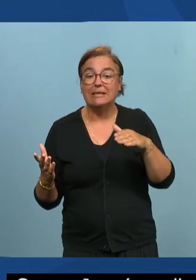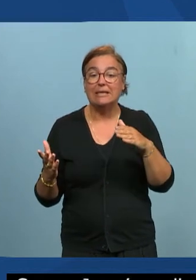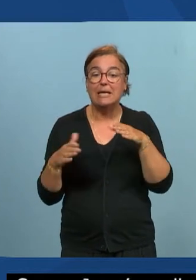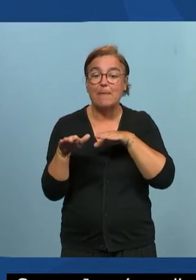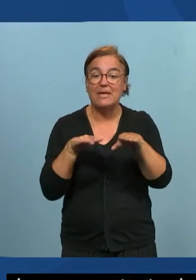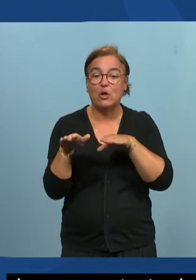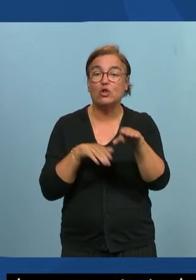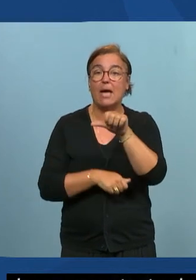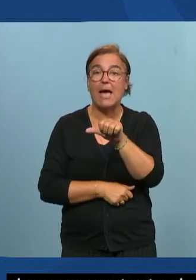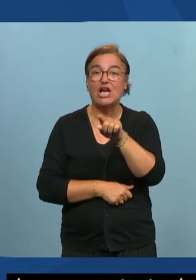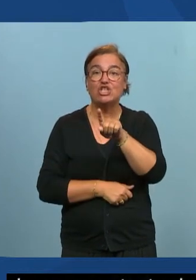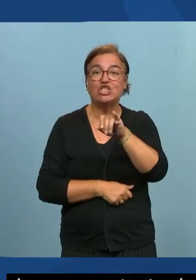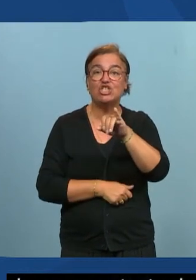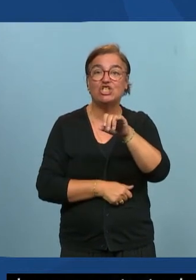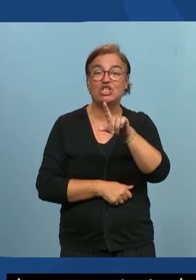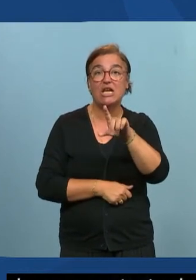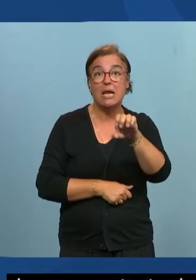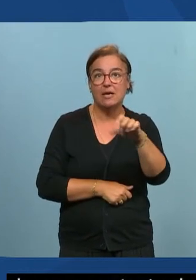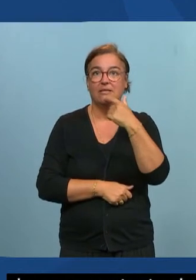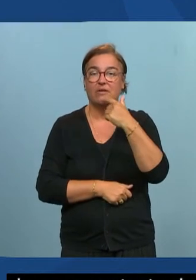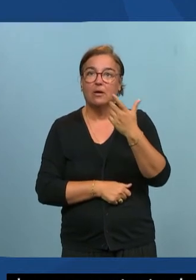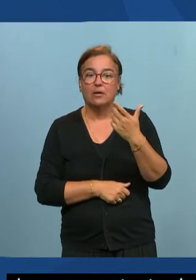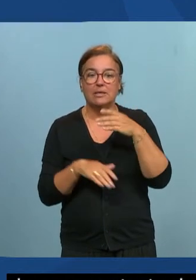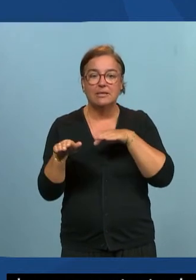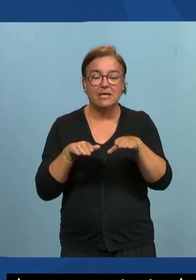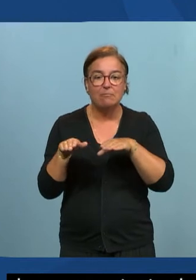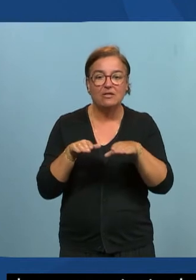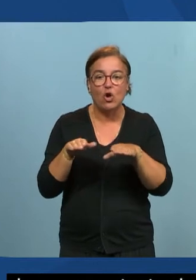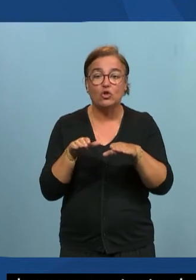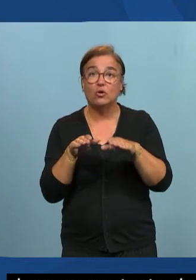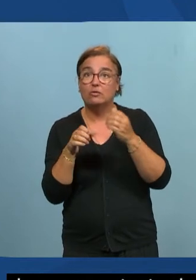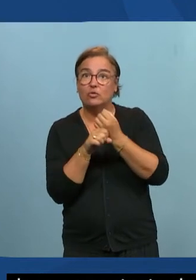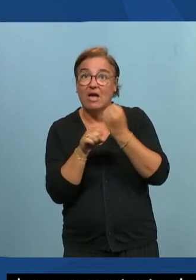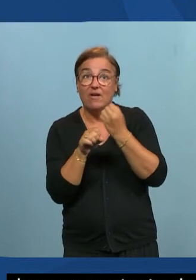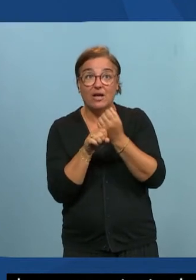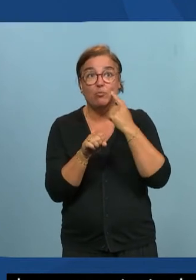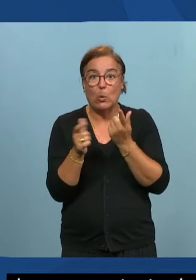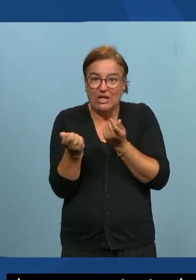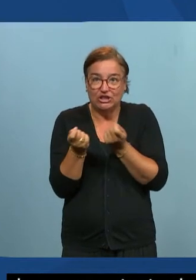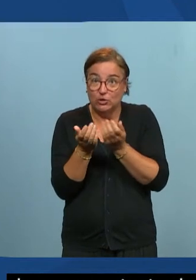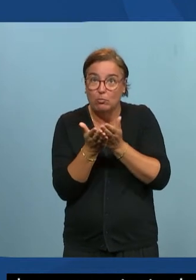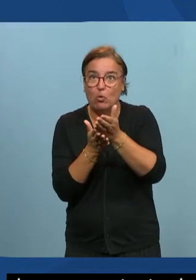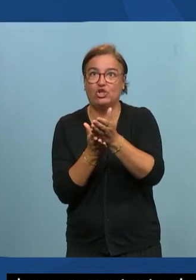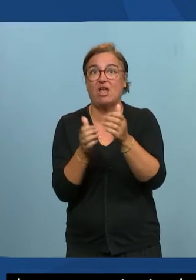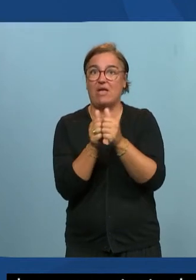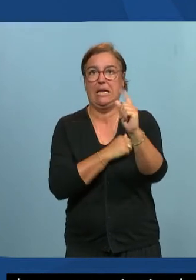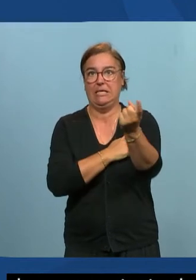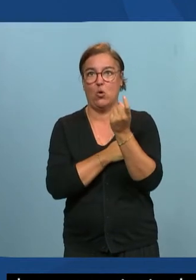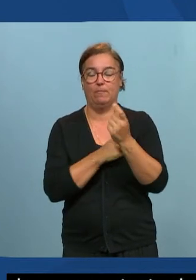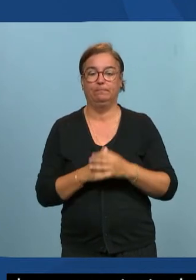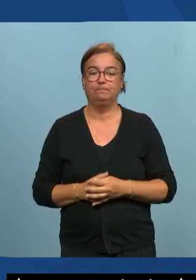travail qui permet de travailler à la fois avec l'équipe et les clients dans la gestion du projet donc moi